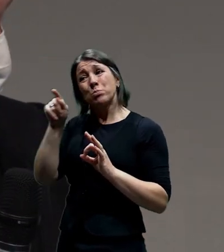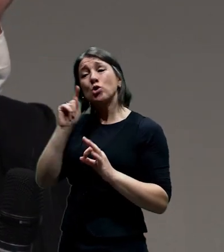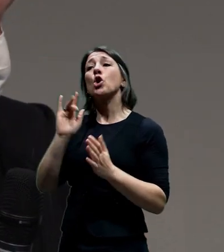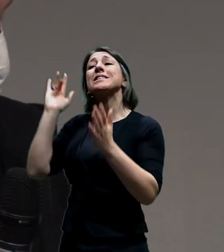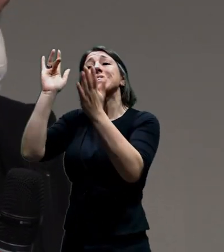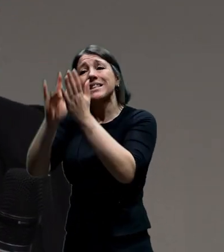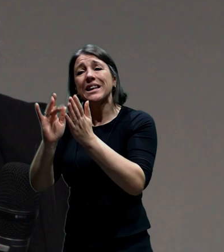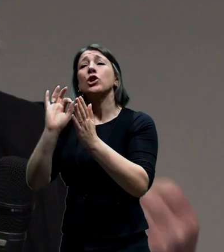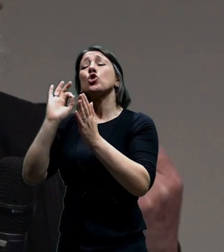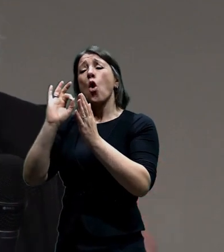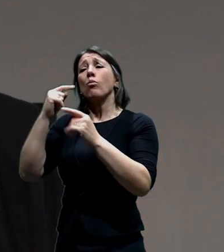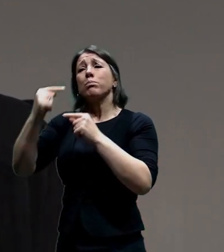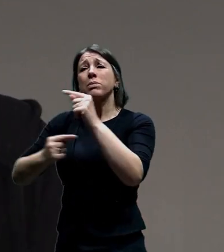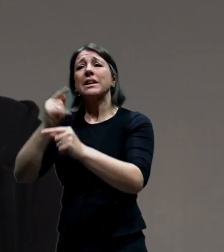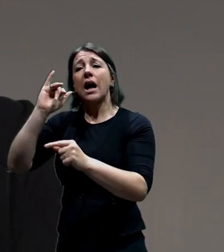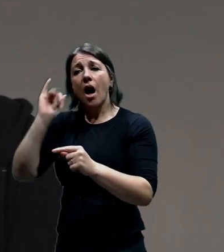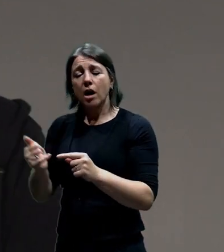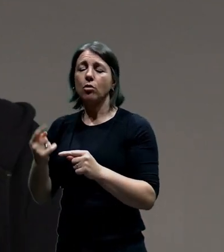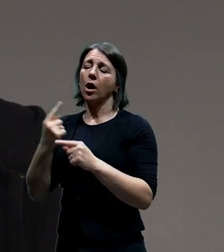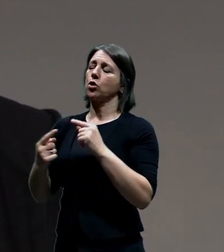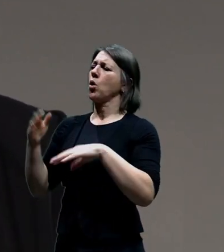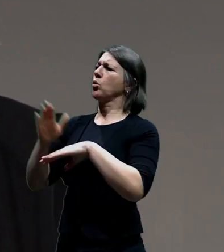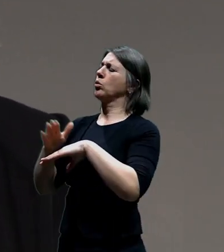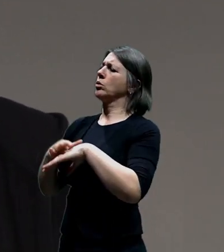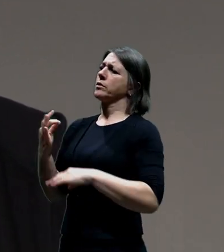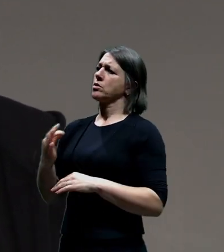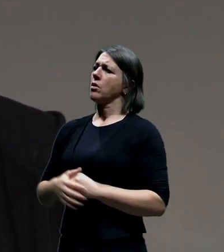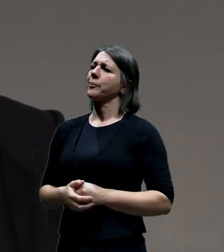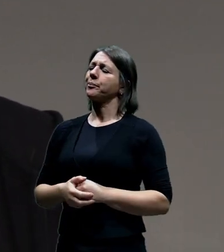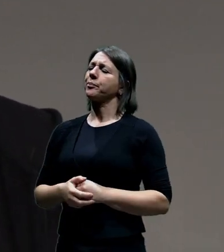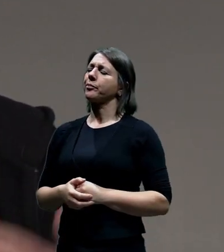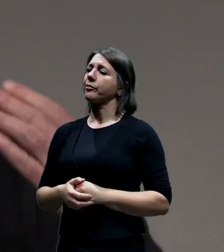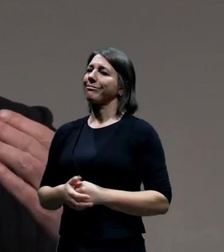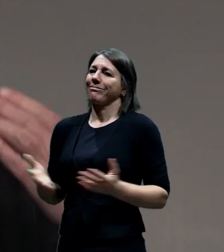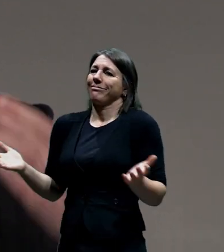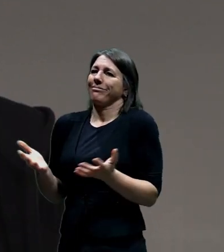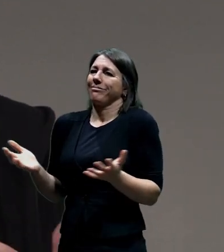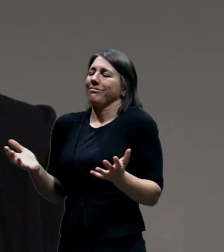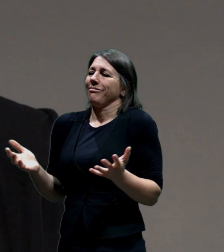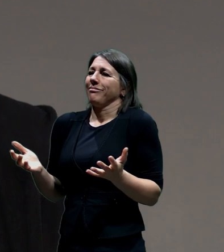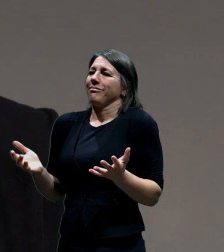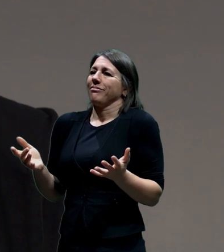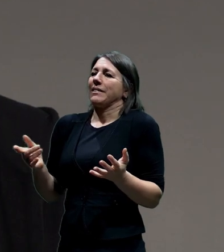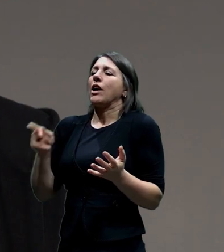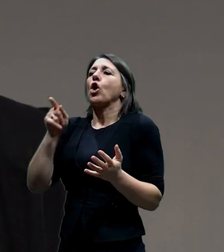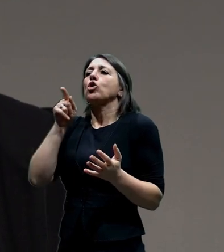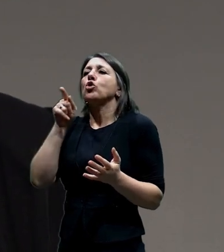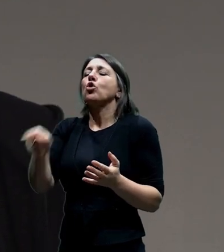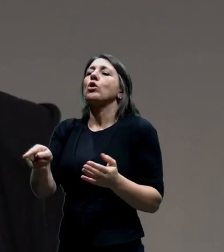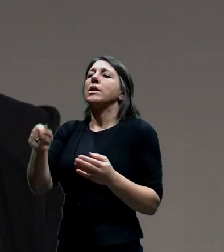ale třeba já musím říct, že mě vlastně ještě k tomu jako poznání, že tohle to má být úplně stop a konečná,